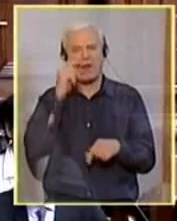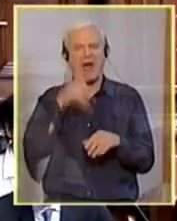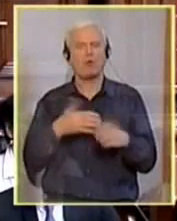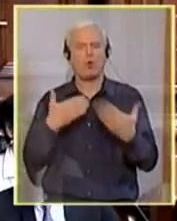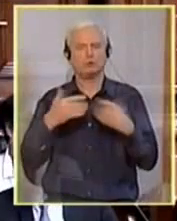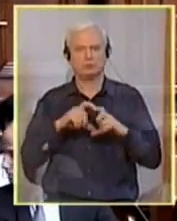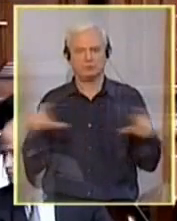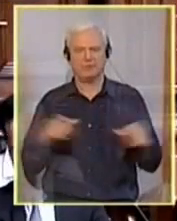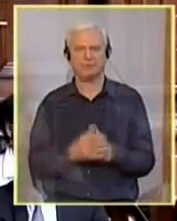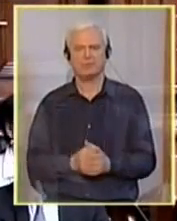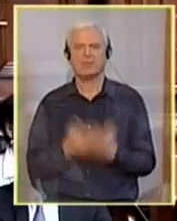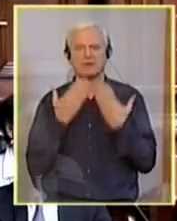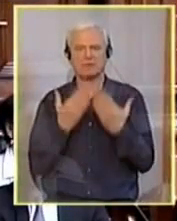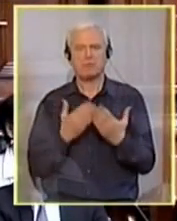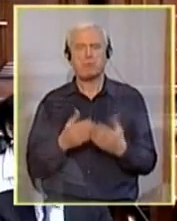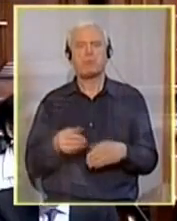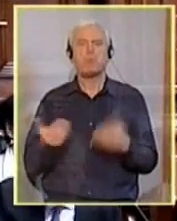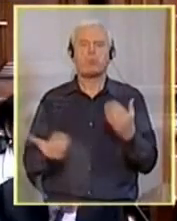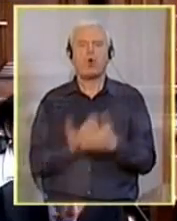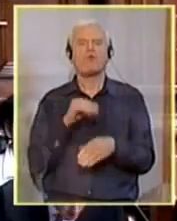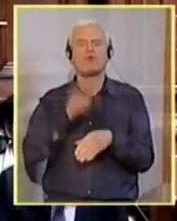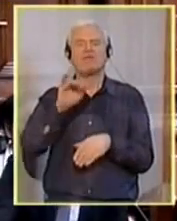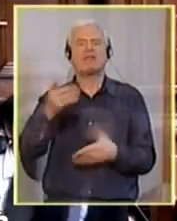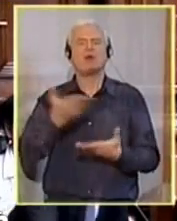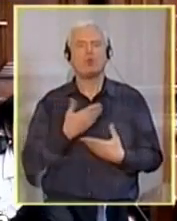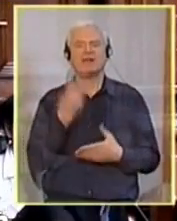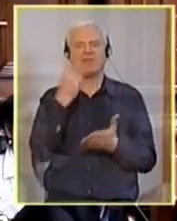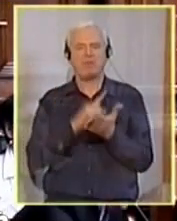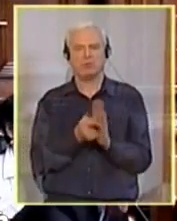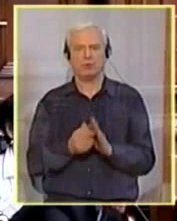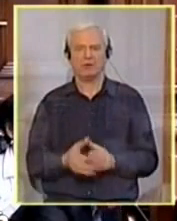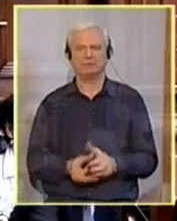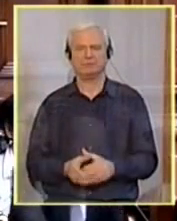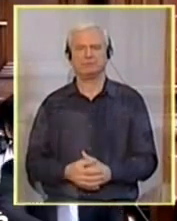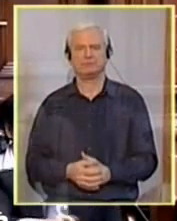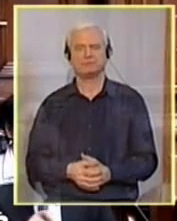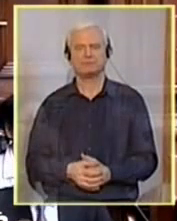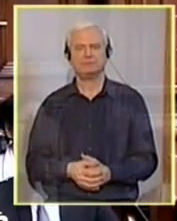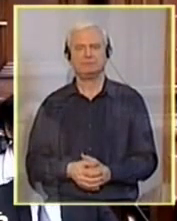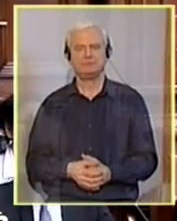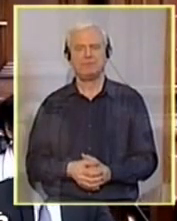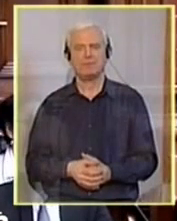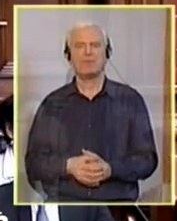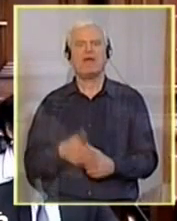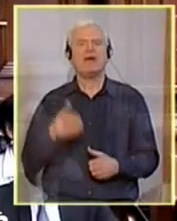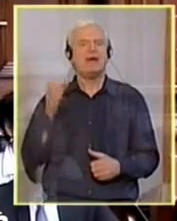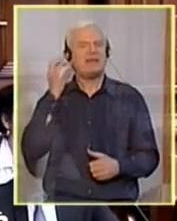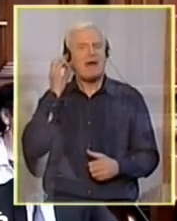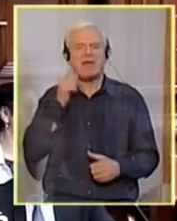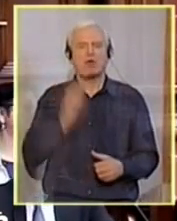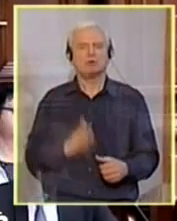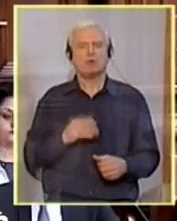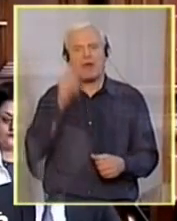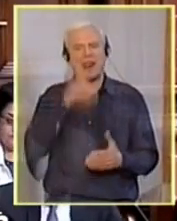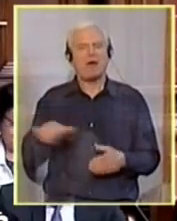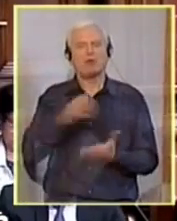Izvolite, prijavite se ponovo da imate dva minuta povreda poslanika. Dame i gospodo narodni poslanici, poštovani